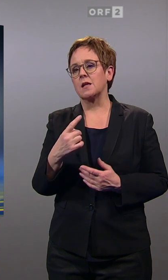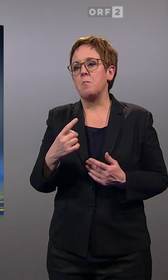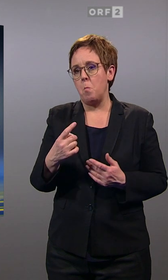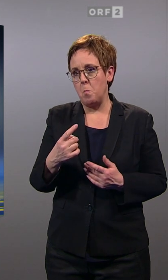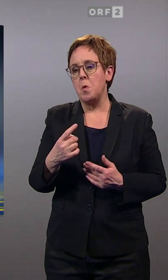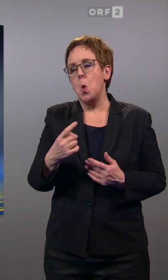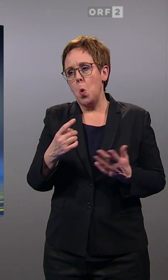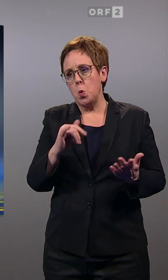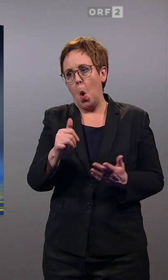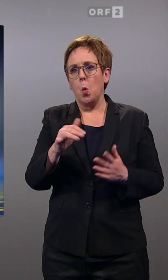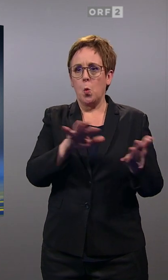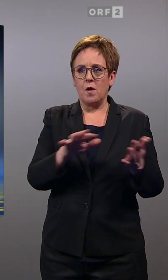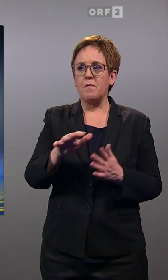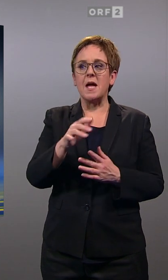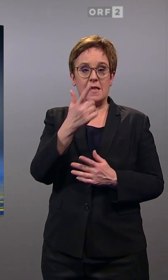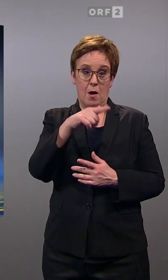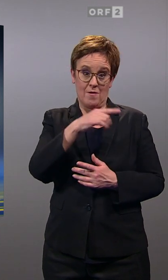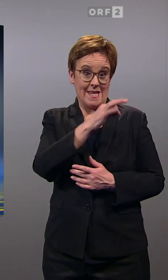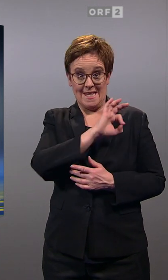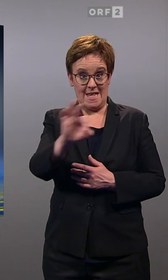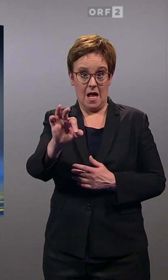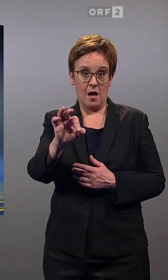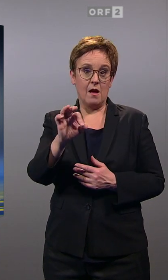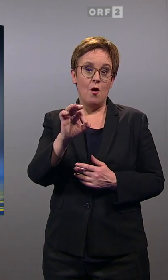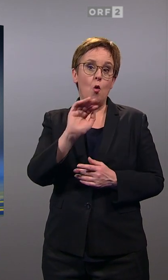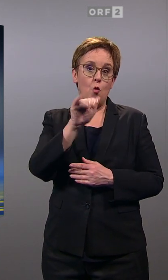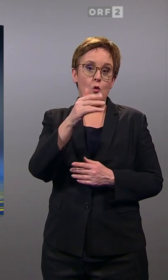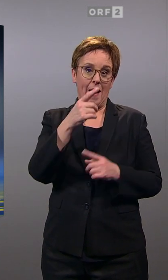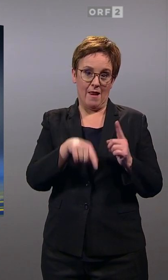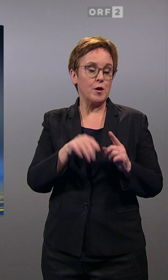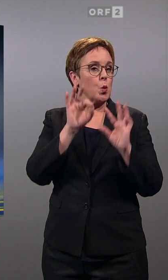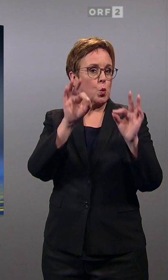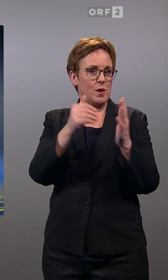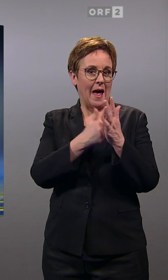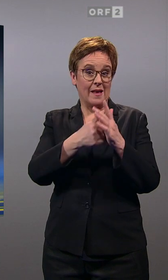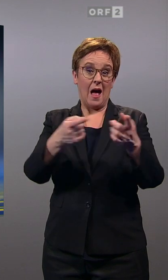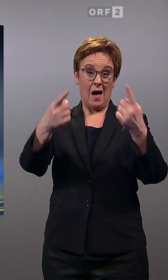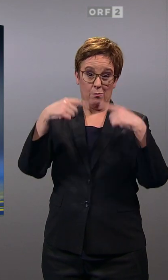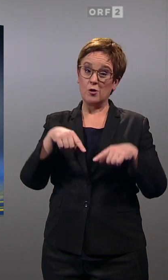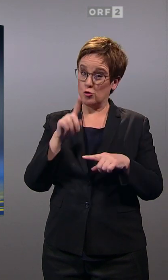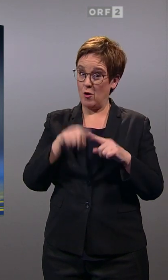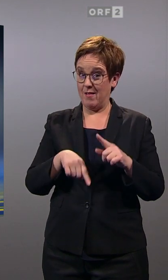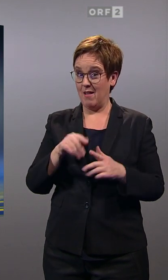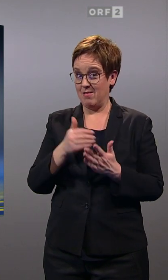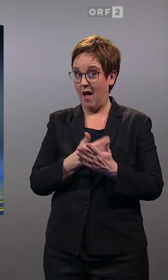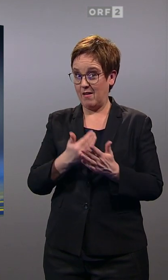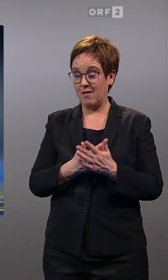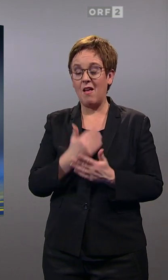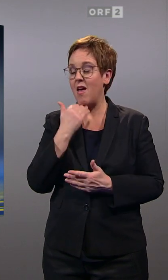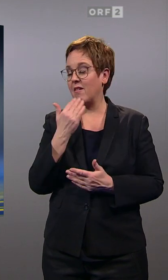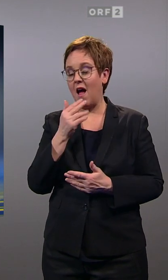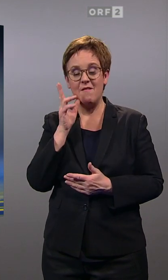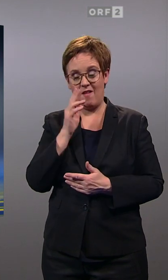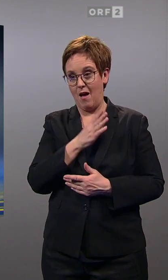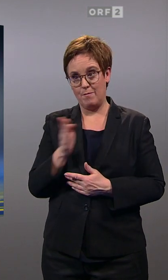ziemlich so, das ist eine knappe Mehrheit. Das ist die gute Nachricht, die schlechte Nachricht für die politischen Parteien und zwar unabhängig von ihrer